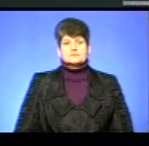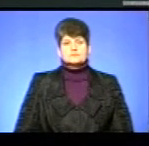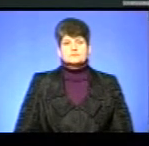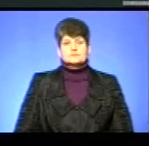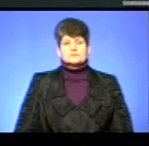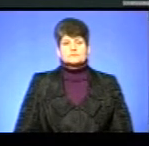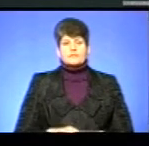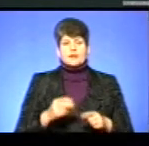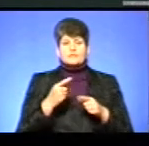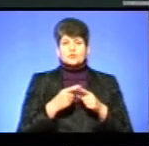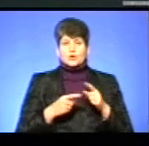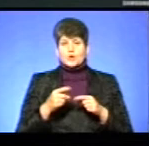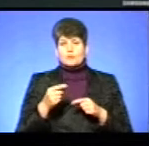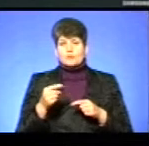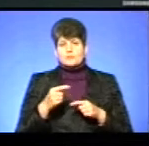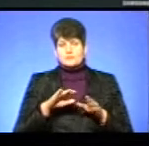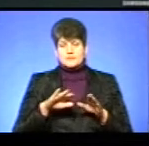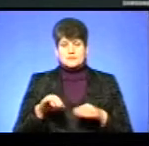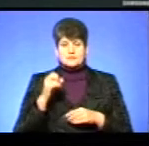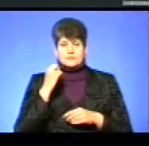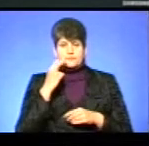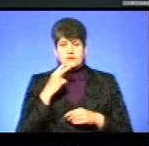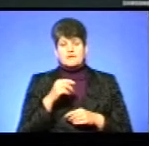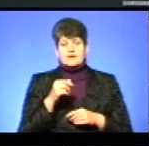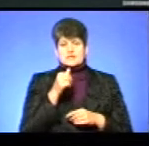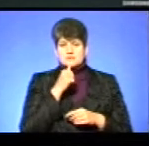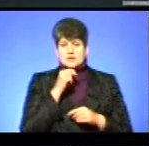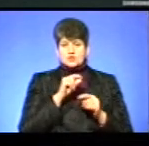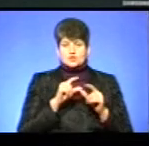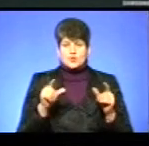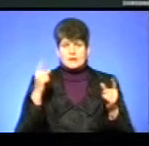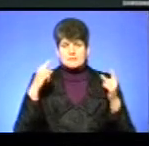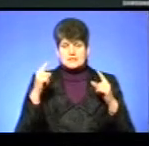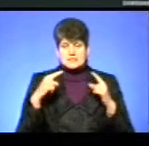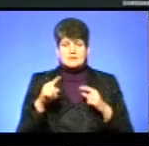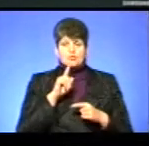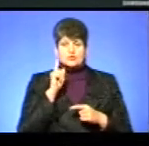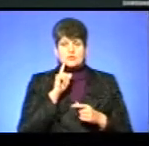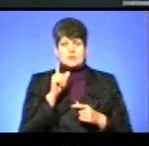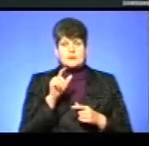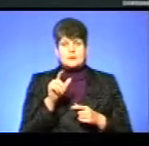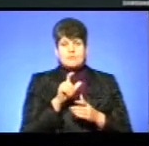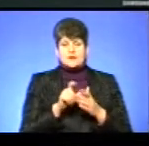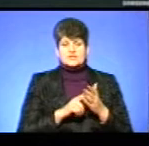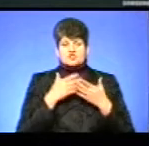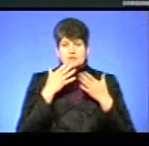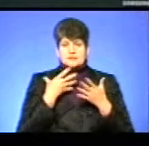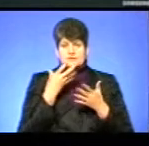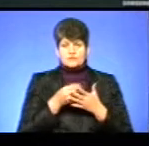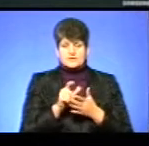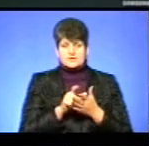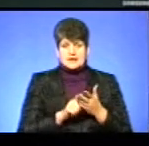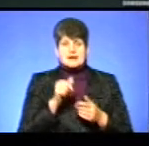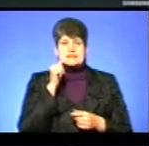У другій половині дня в обласній експериментальній школі мистецтв імені Ігоря Герети молоді поети читали власну поезію. Завтра